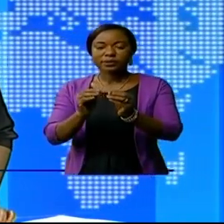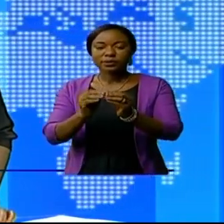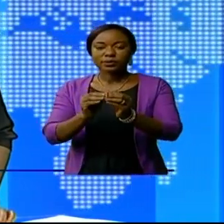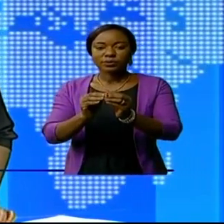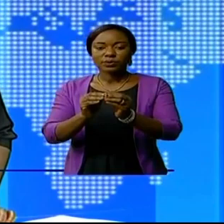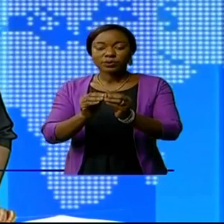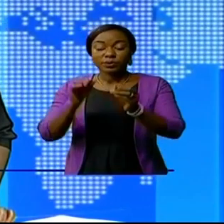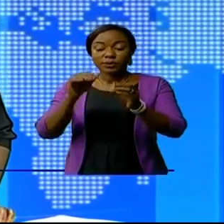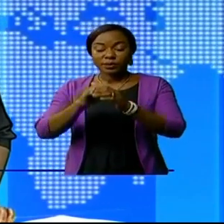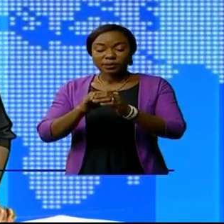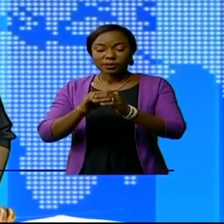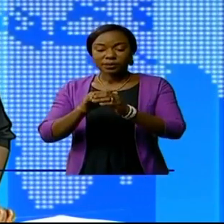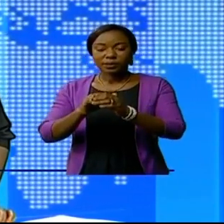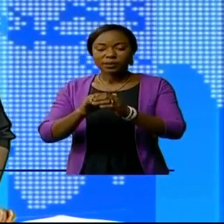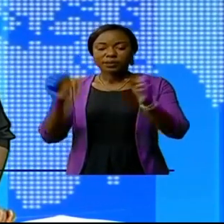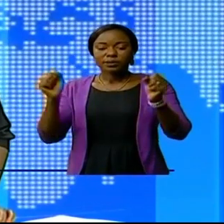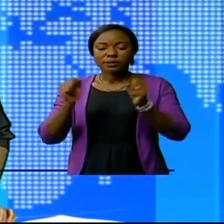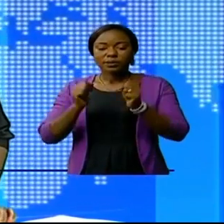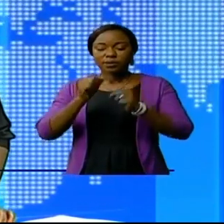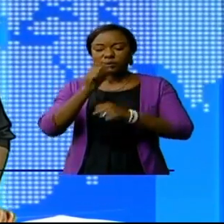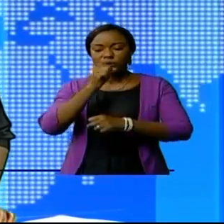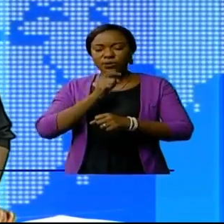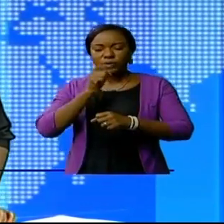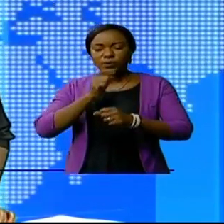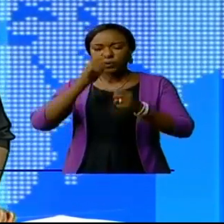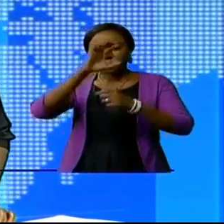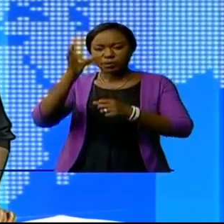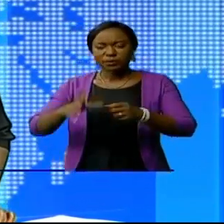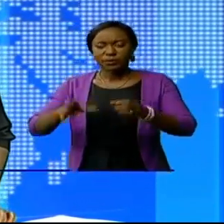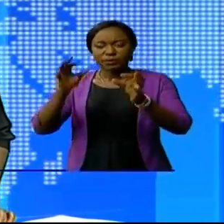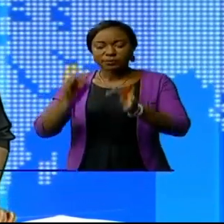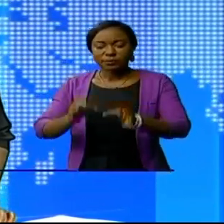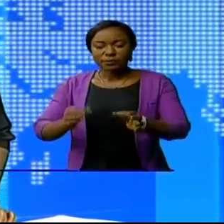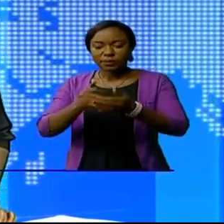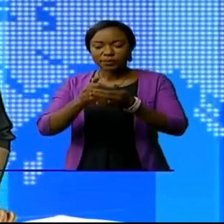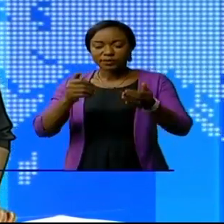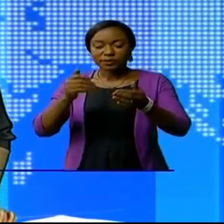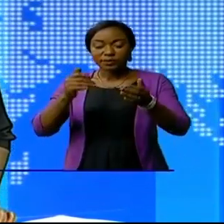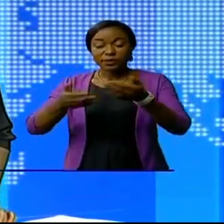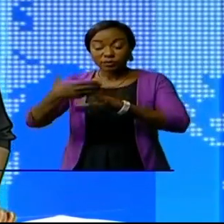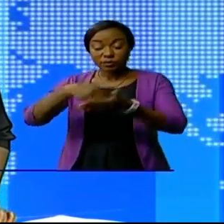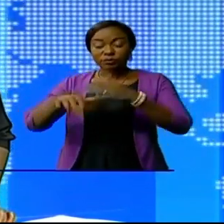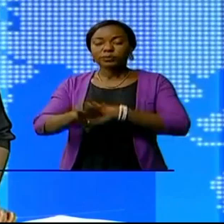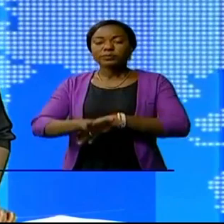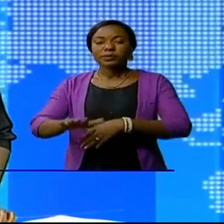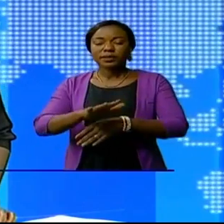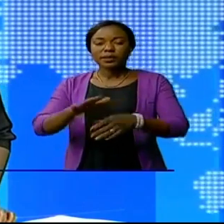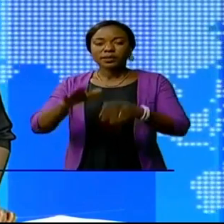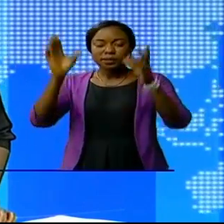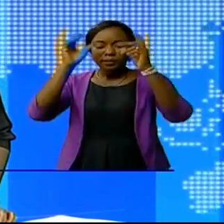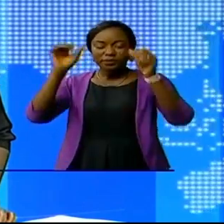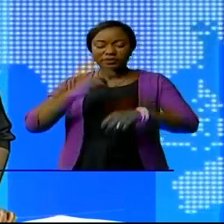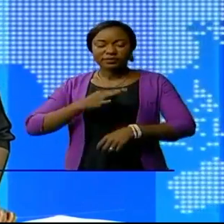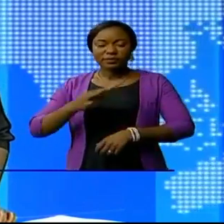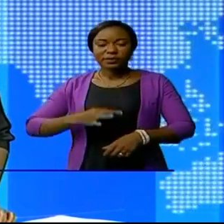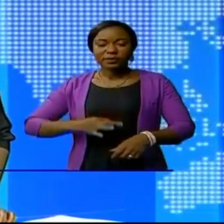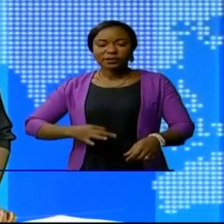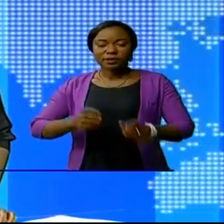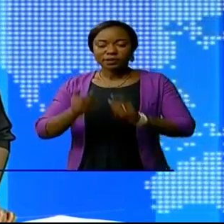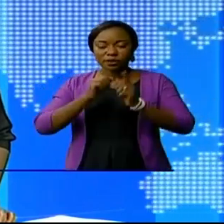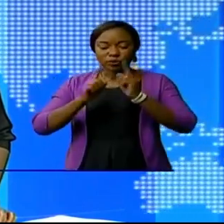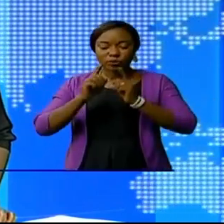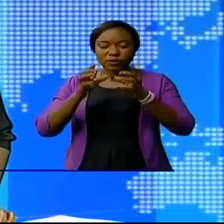Glasgow sur le réchauffement climatique. Mais avant de prendre l'avion, Félix-Antoine Tshisekedi s'est entretenu